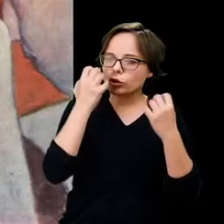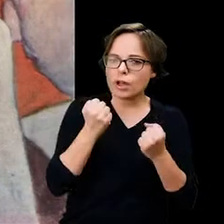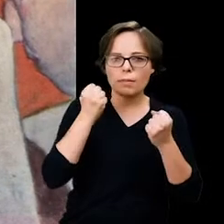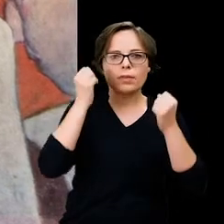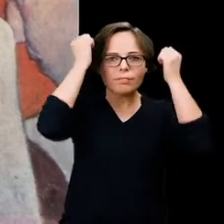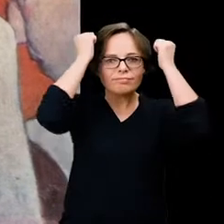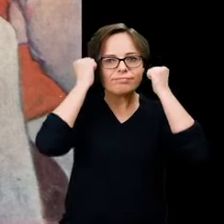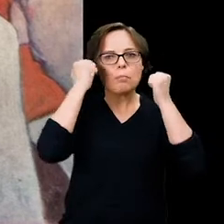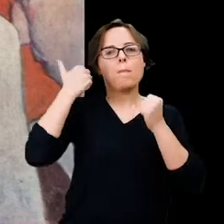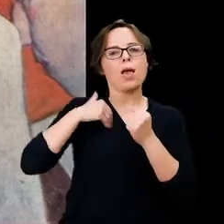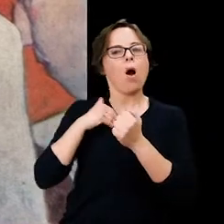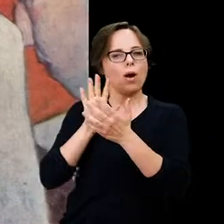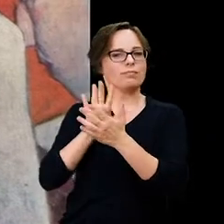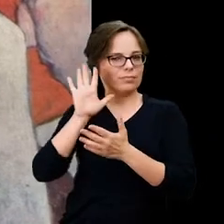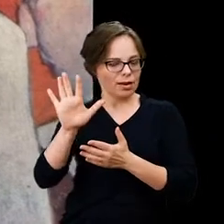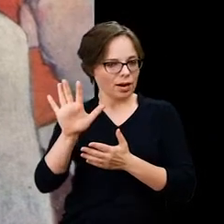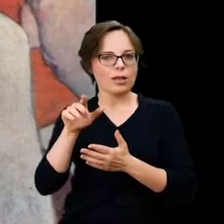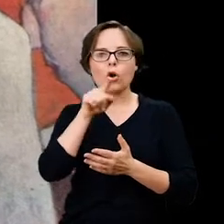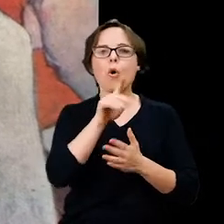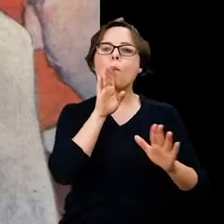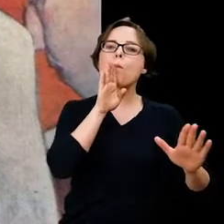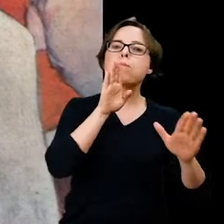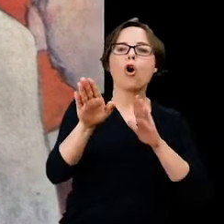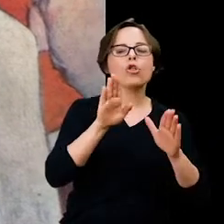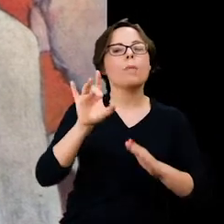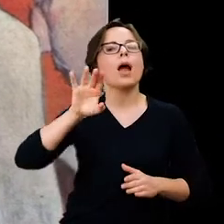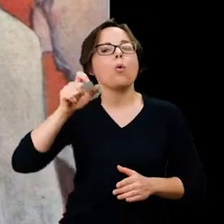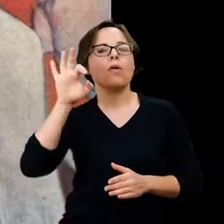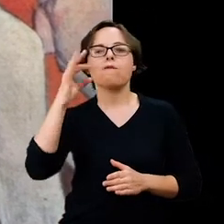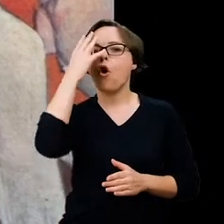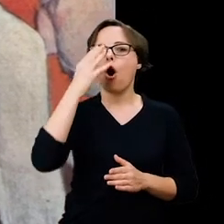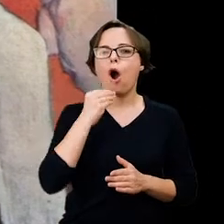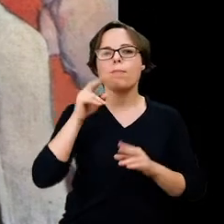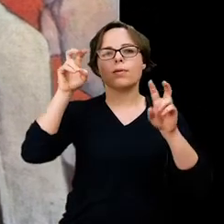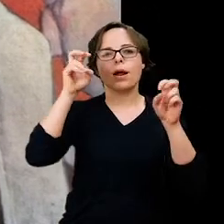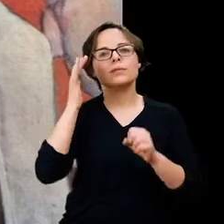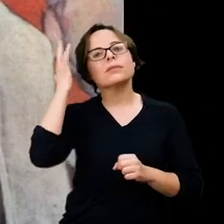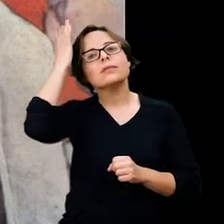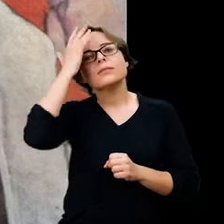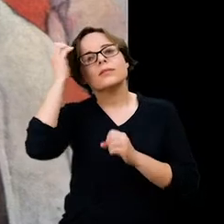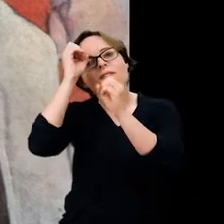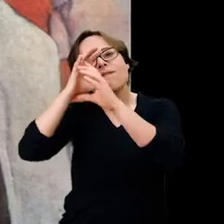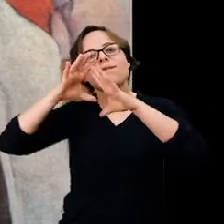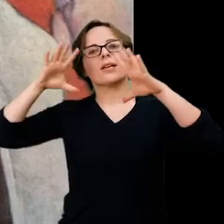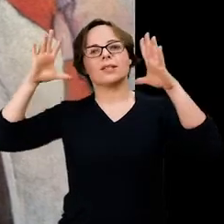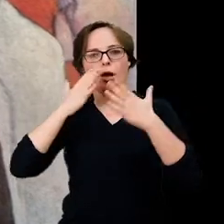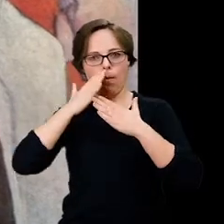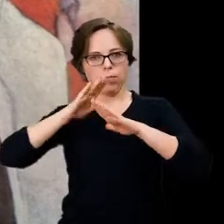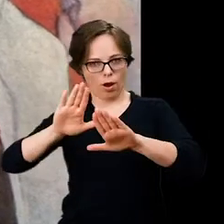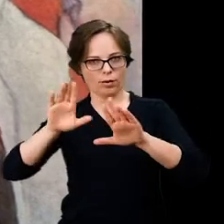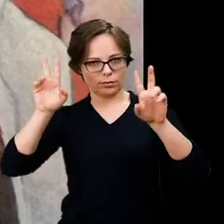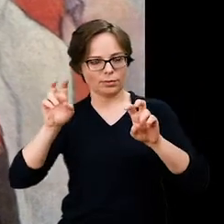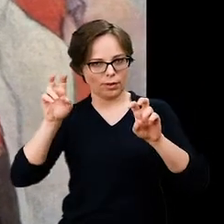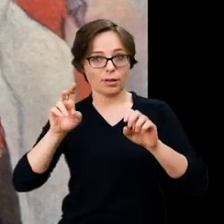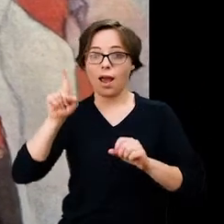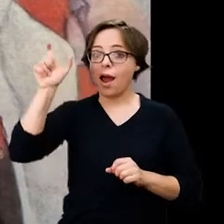przypomina gogenowską scenerię wizji pokazaniu. Ślewiński przedstawił jednak nie wizję,